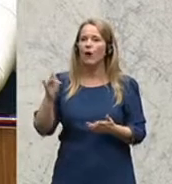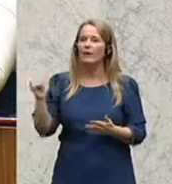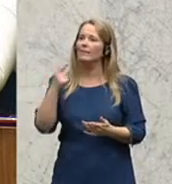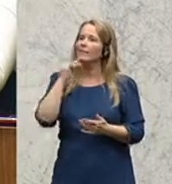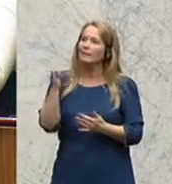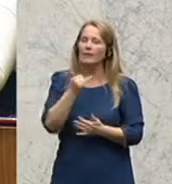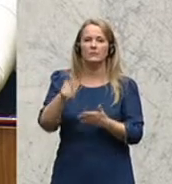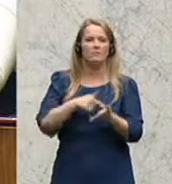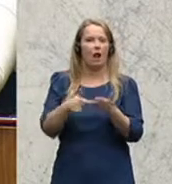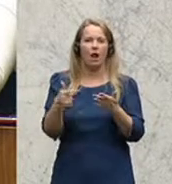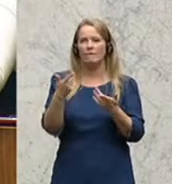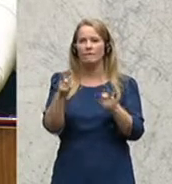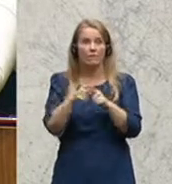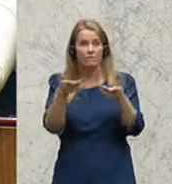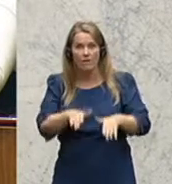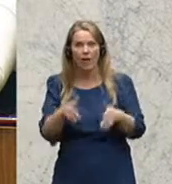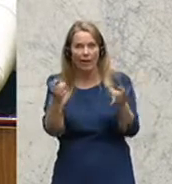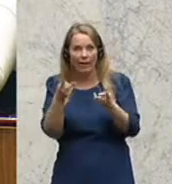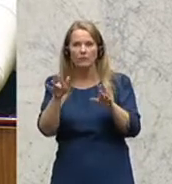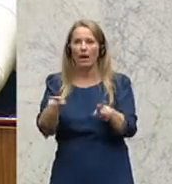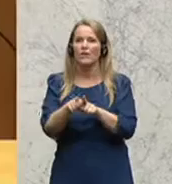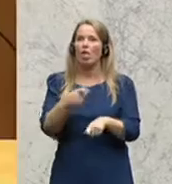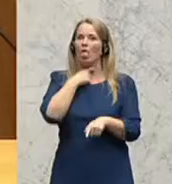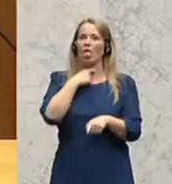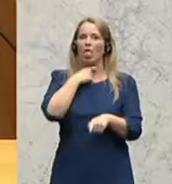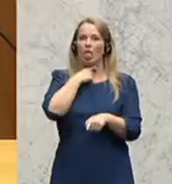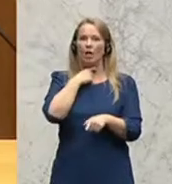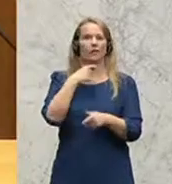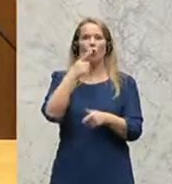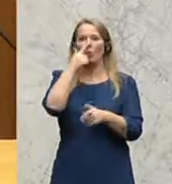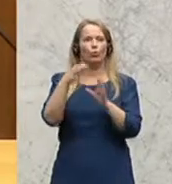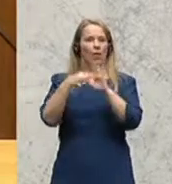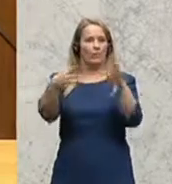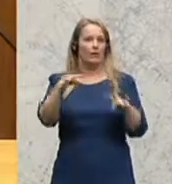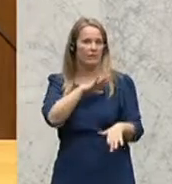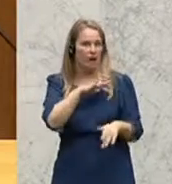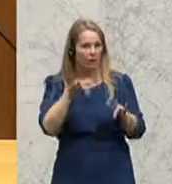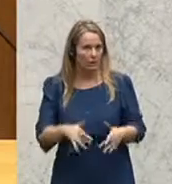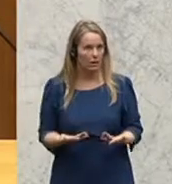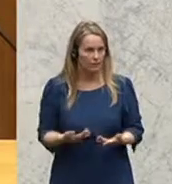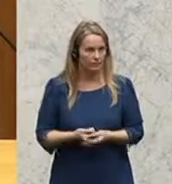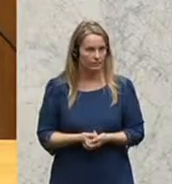jedes Mal bei ähnlichen Fällen in die Sackgasse entfällt und seine Unabhängigkeit einfach gefährdet ist.